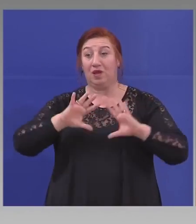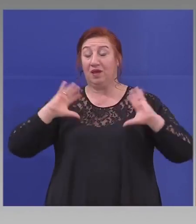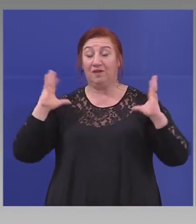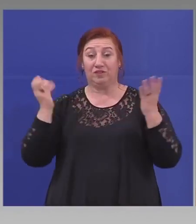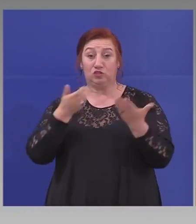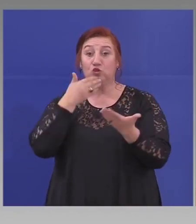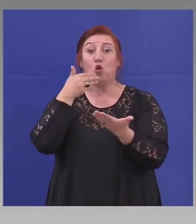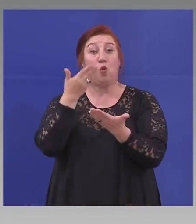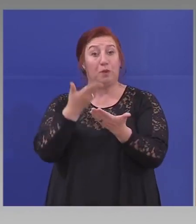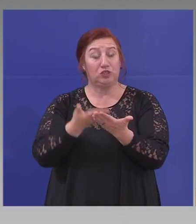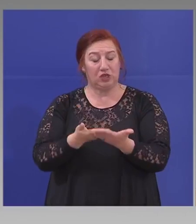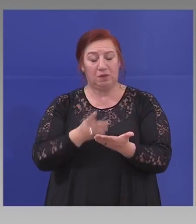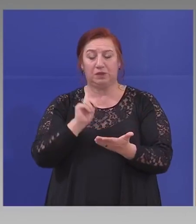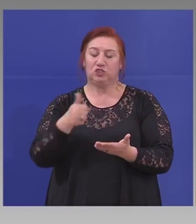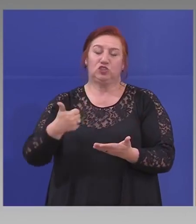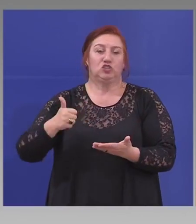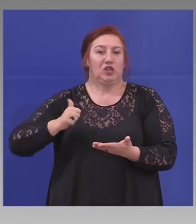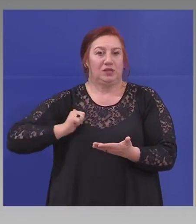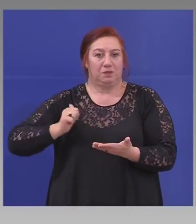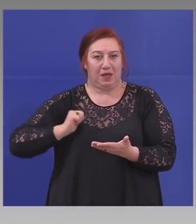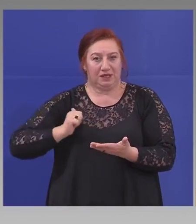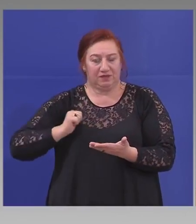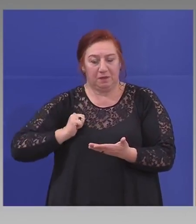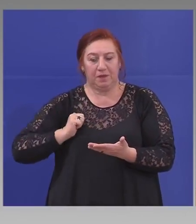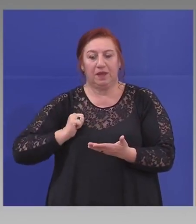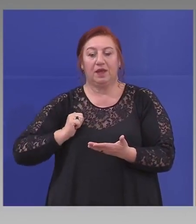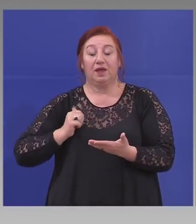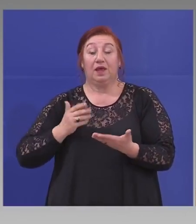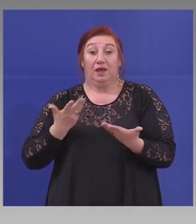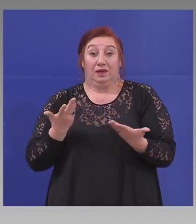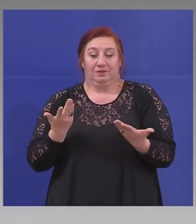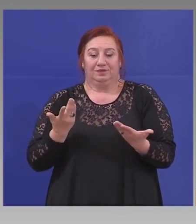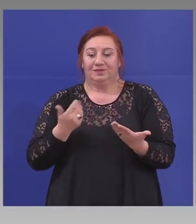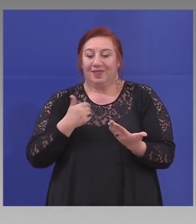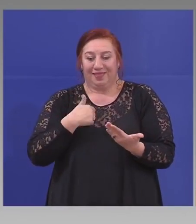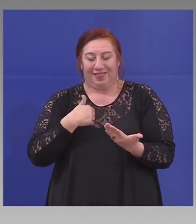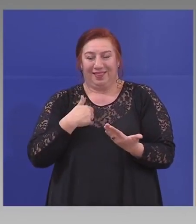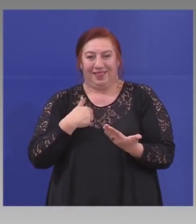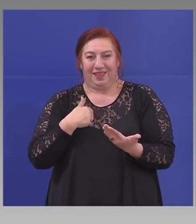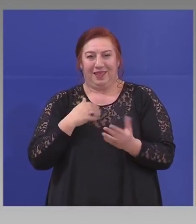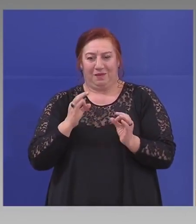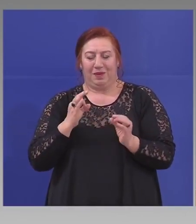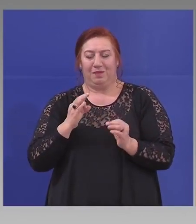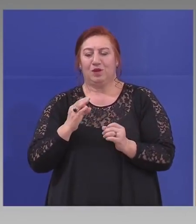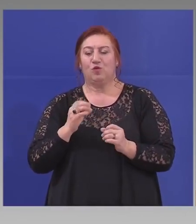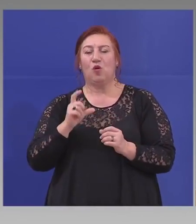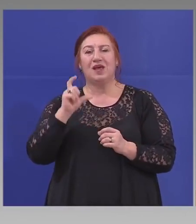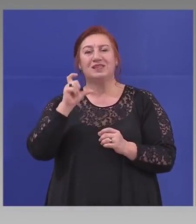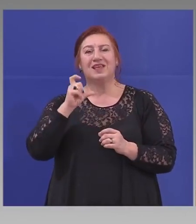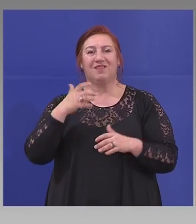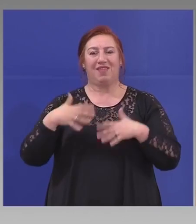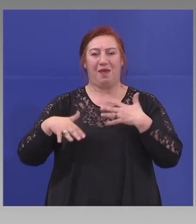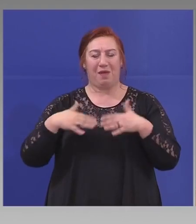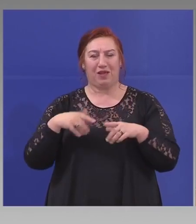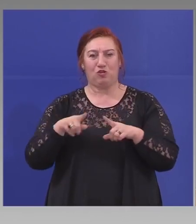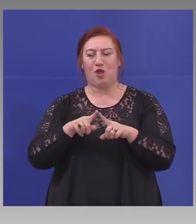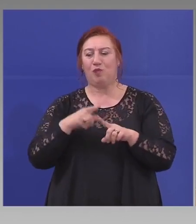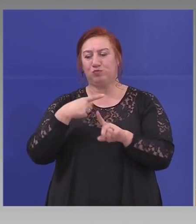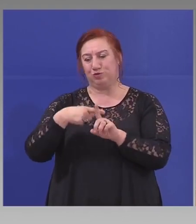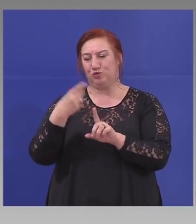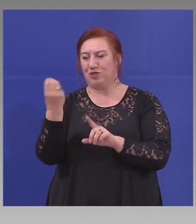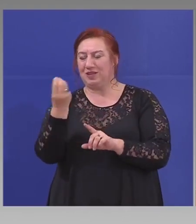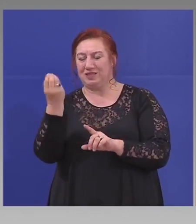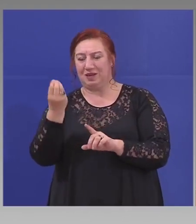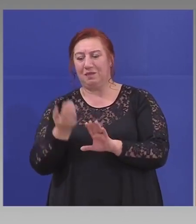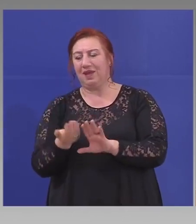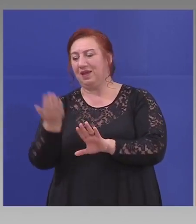че ще го спазваме, защото, примерно ние особено, айде, Северна Македония и Сърбия са след нас, но